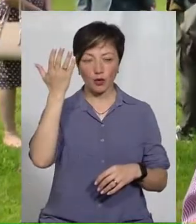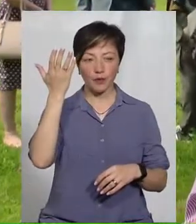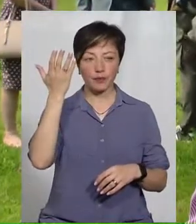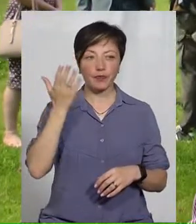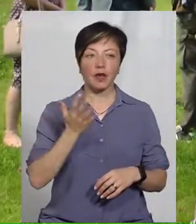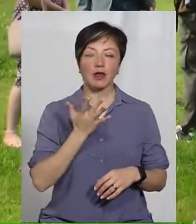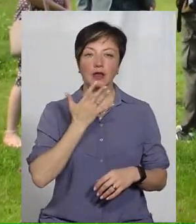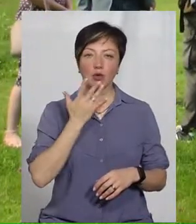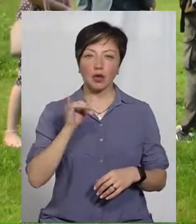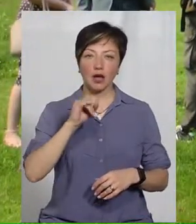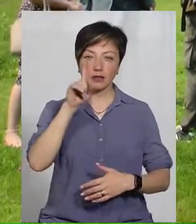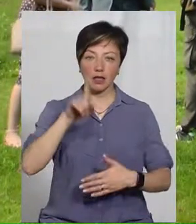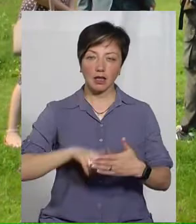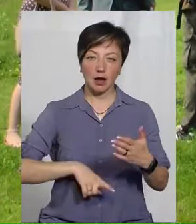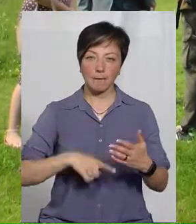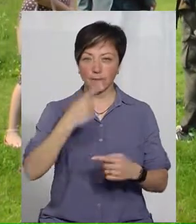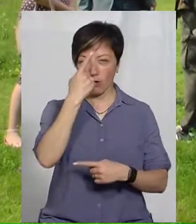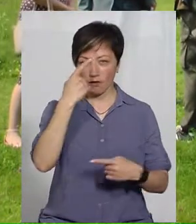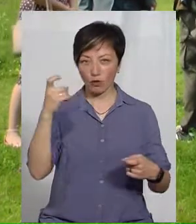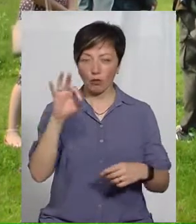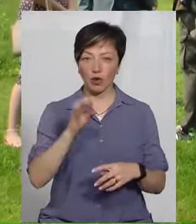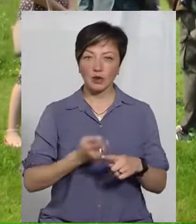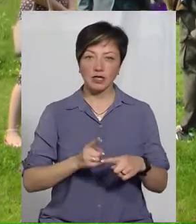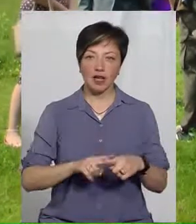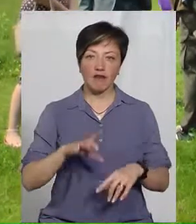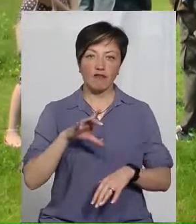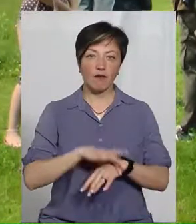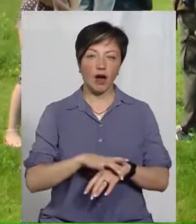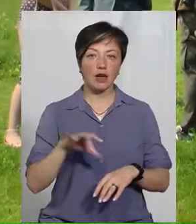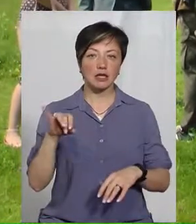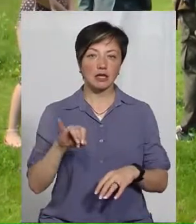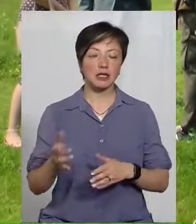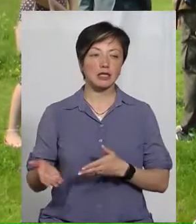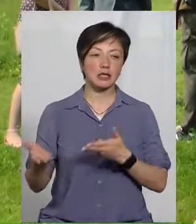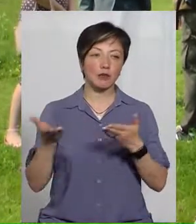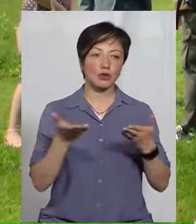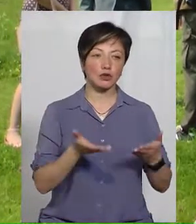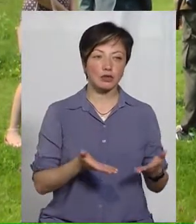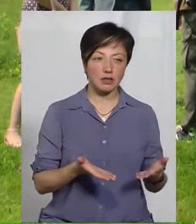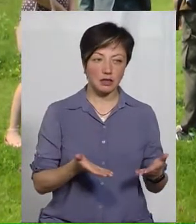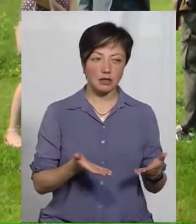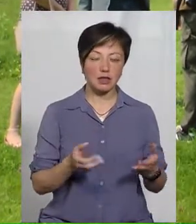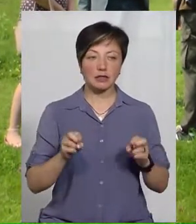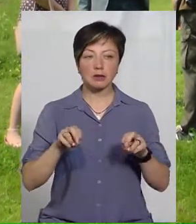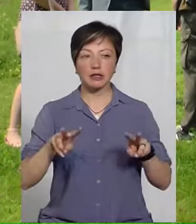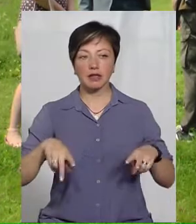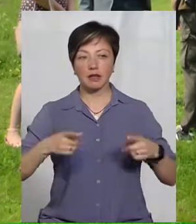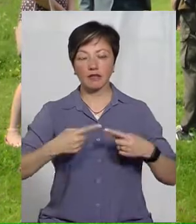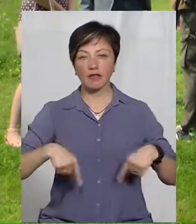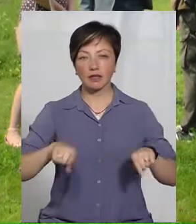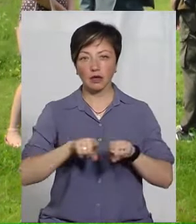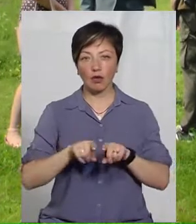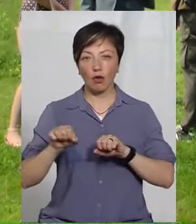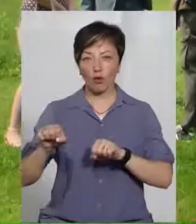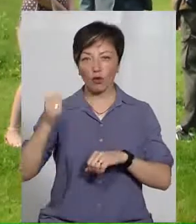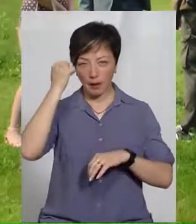національності та релігії, повідомили про цей факт і запросили спеціалістів з відділу охорони пам'яток,